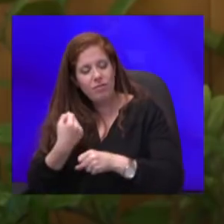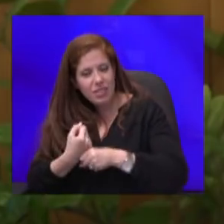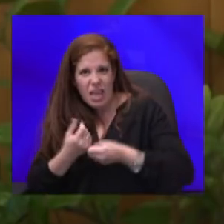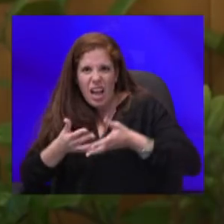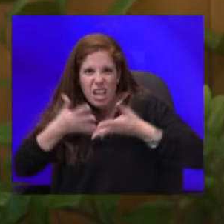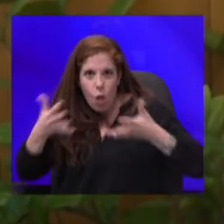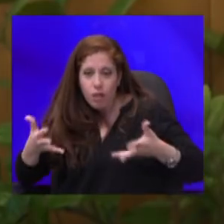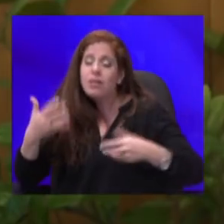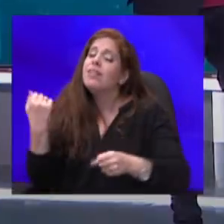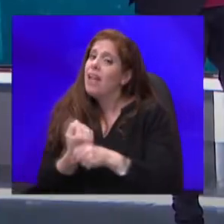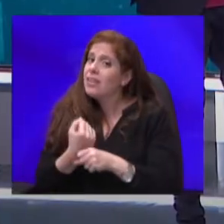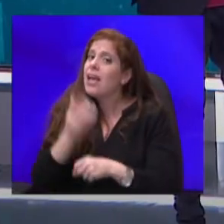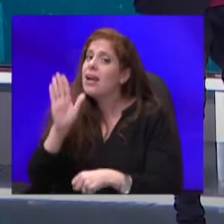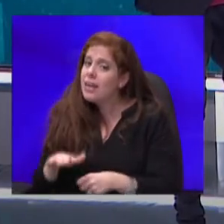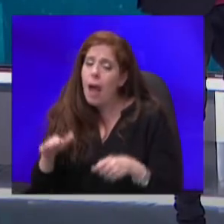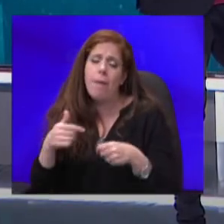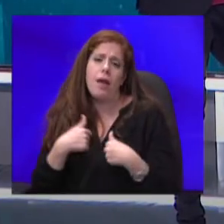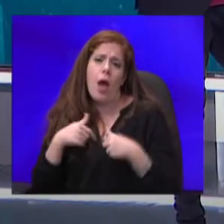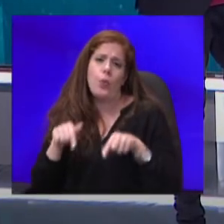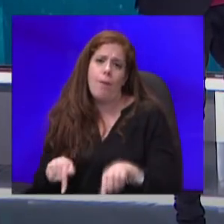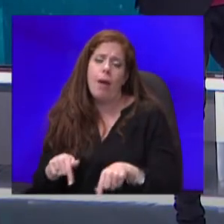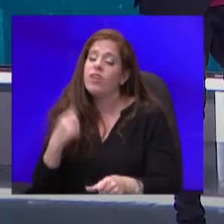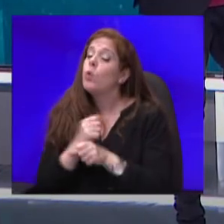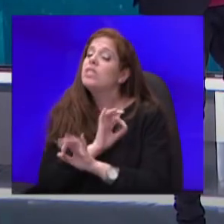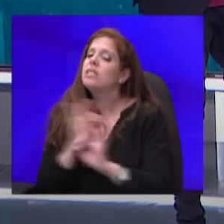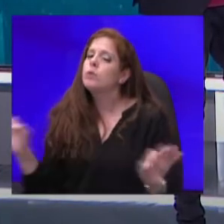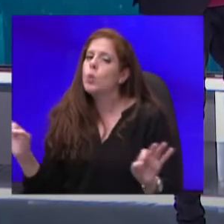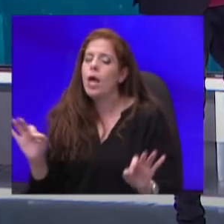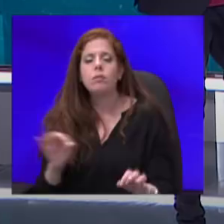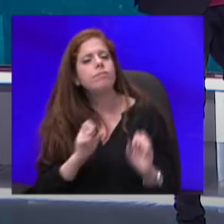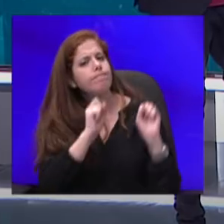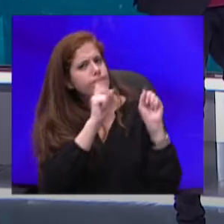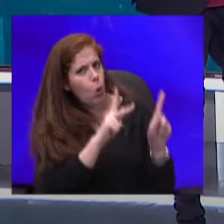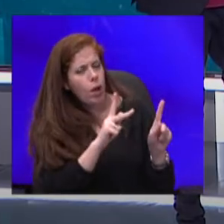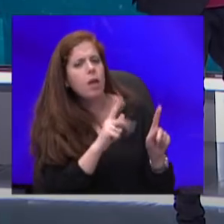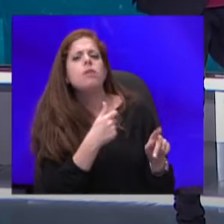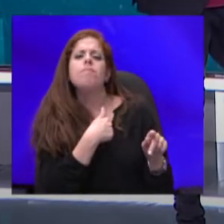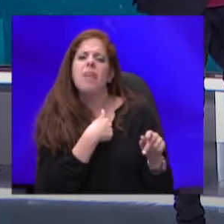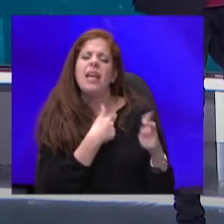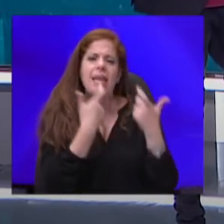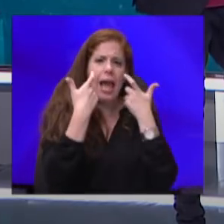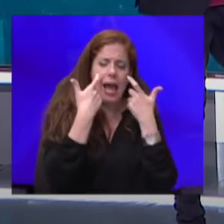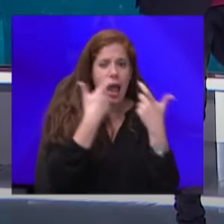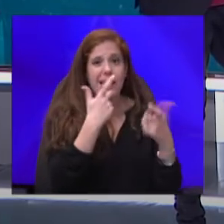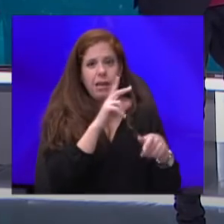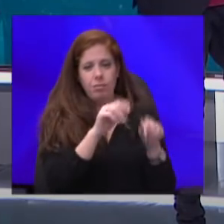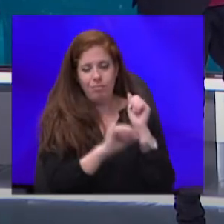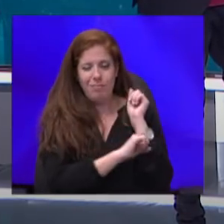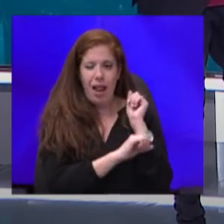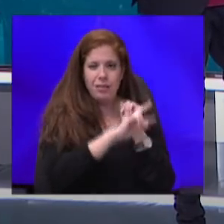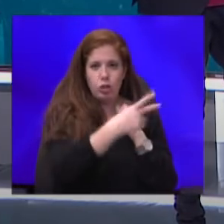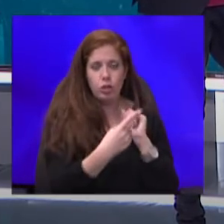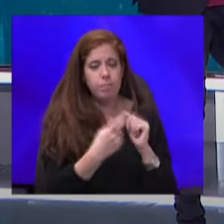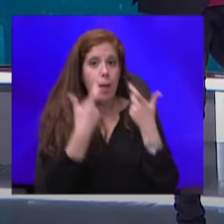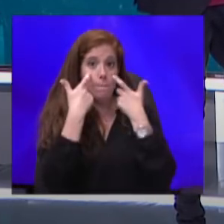מהפעם ואנחנו נעשה את זה טוב מאוד. אוקיי, תן לי בכל זאת להיות הסניגור של הצד השני. בא פיקוד העורף ואומר, תראו, מערכת הבריאות